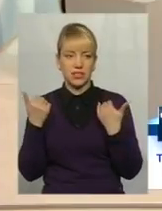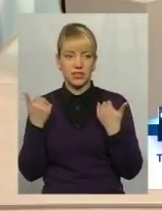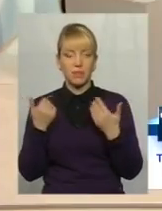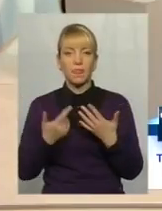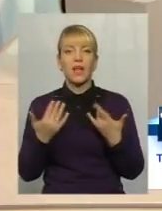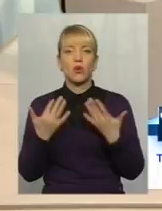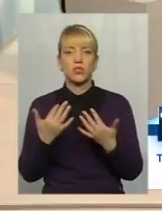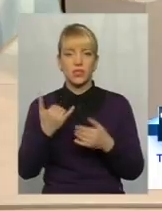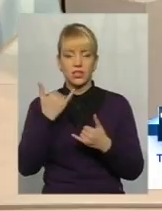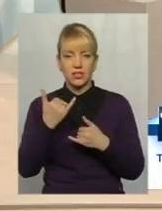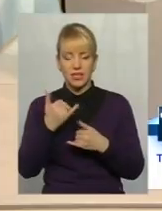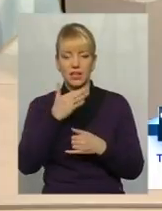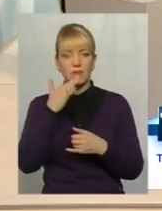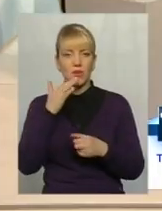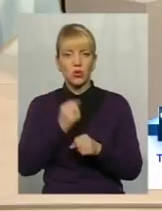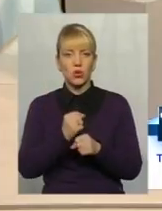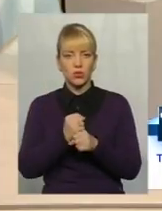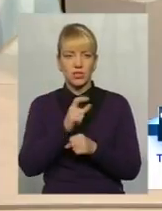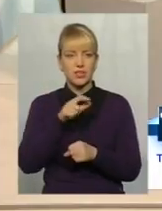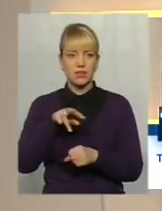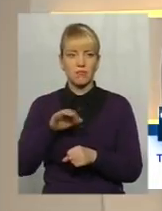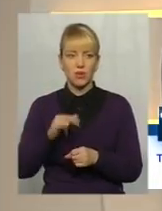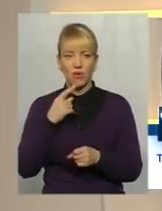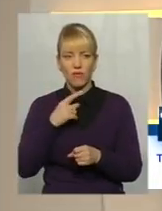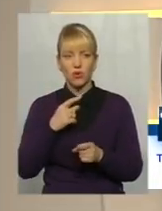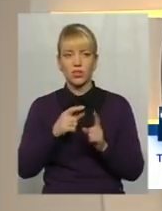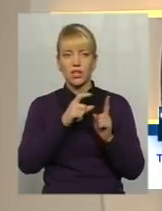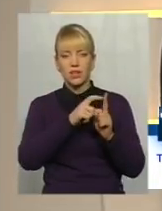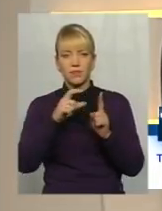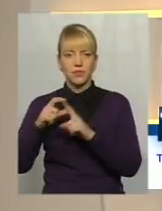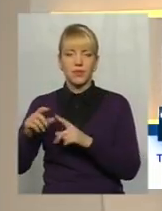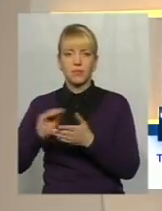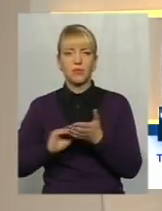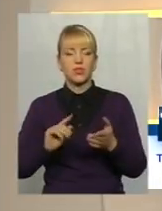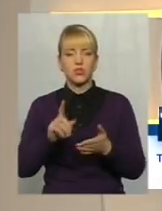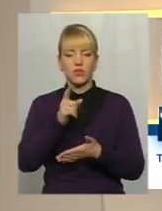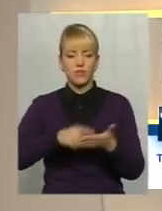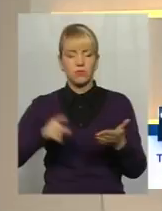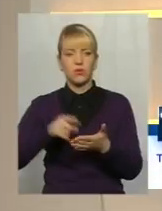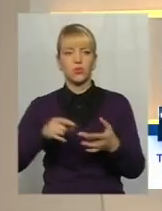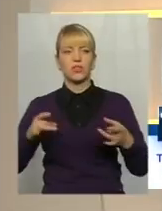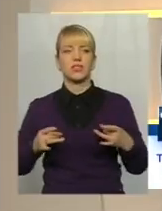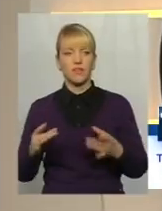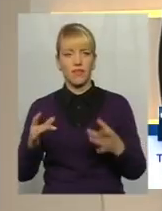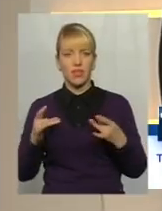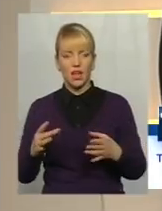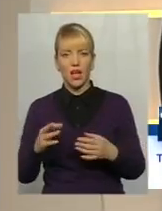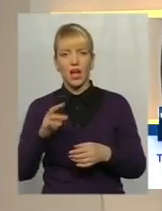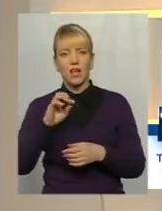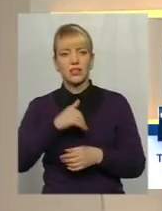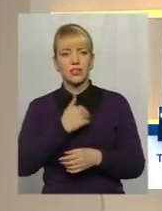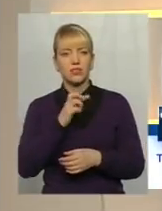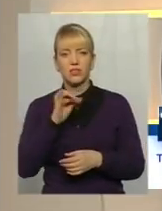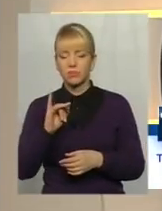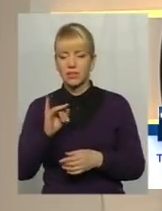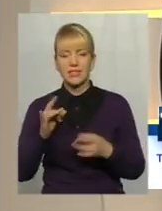оскільки зараз мас-медіа роблять таку велику помилку, заголовки просто ряснюють тим, що відмінюють свята. Хотілося б наголосити, що